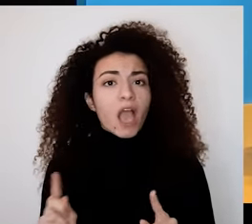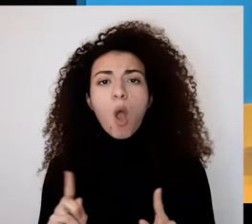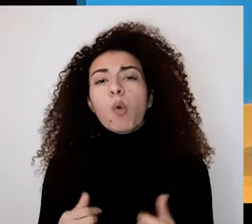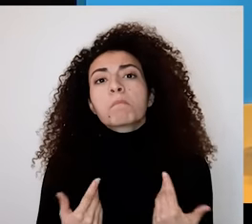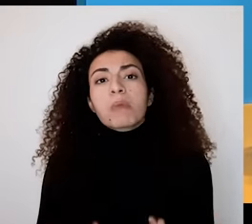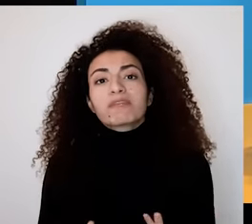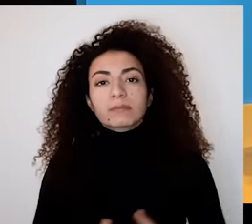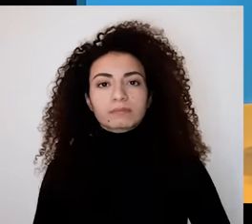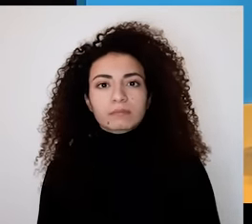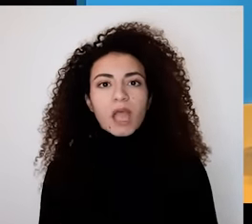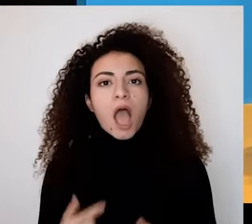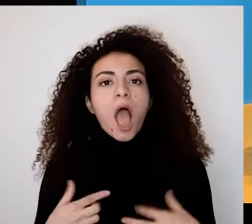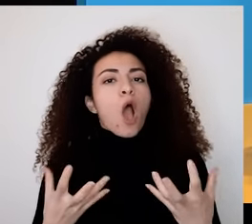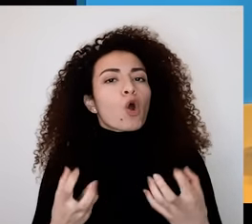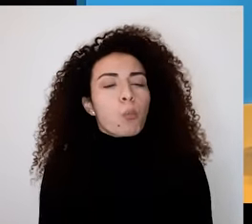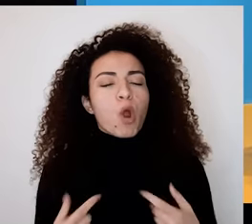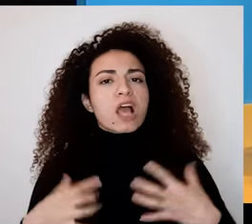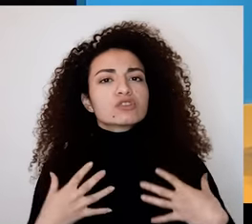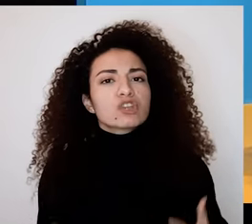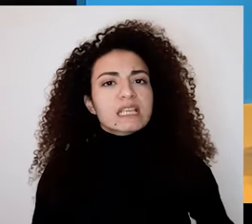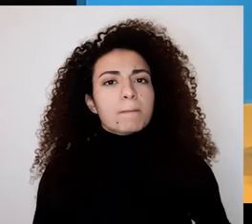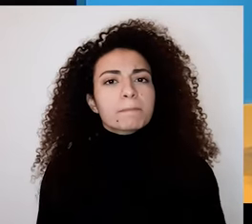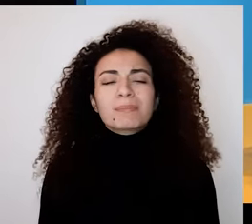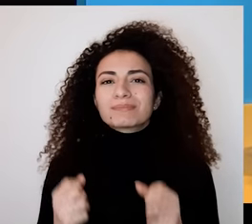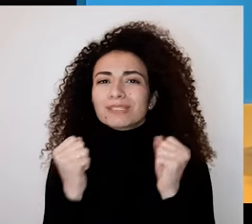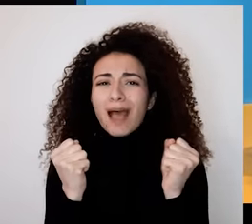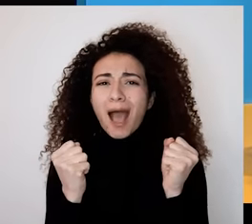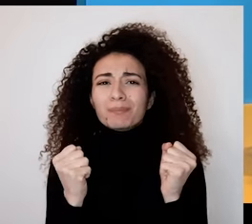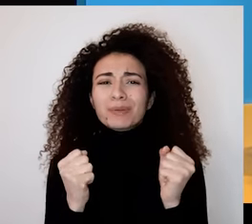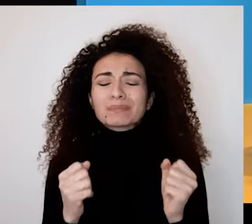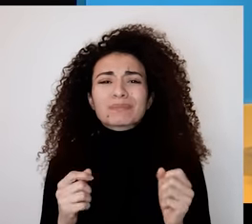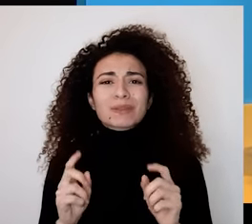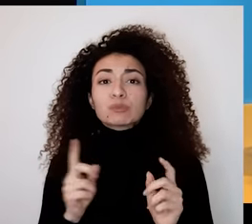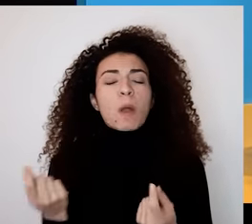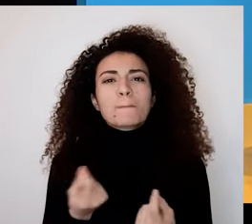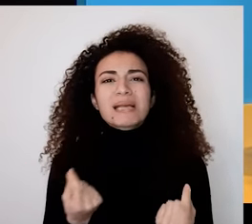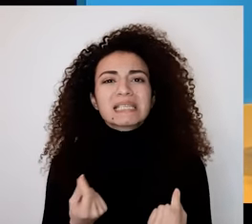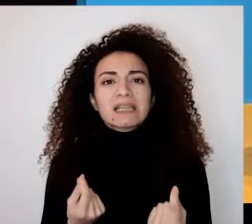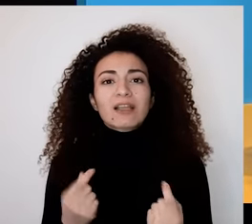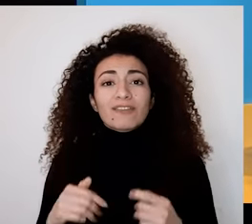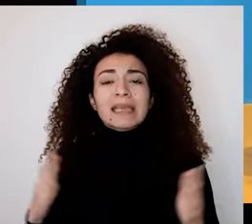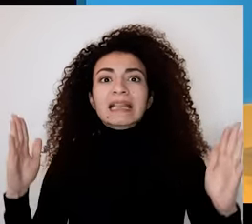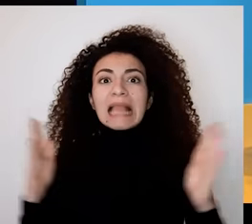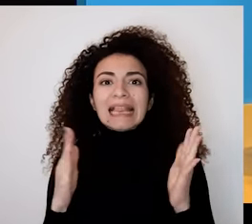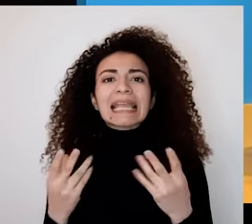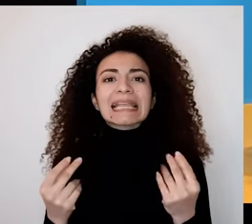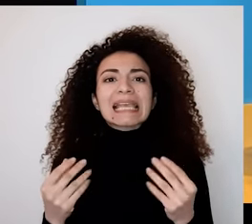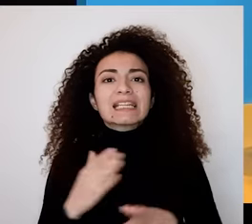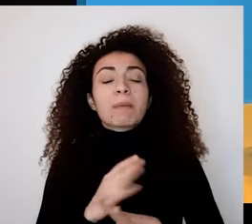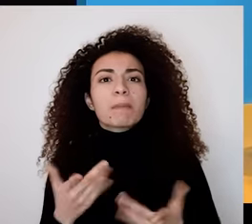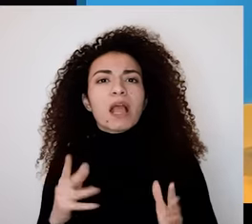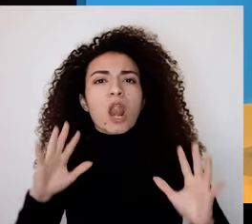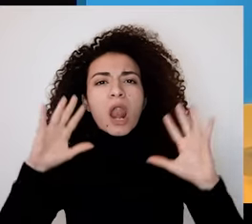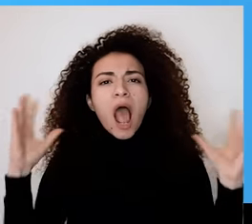فقبول الجسد أمر معقد وغير مضمون بواجه العديد من التحديات بعالمنا اللي بيقدم وبيفرض